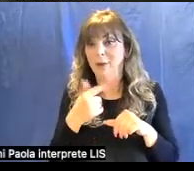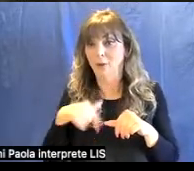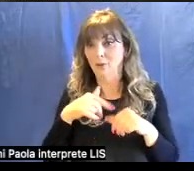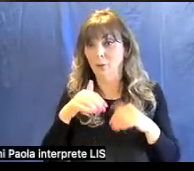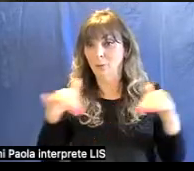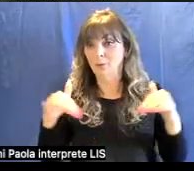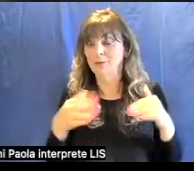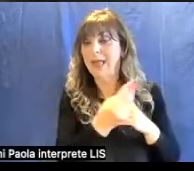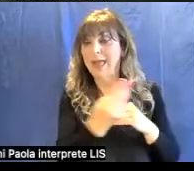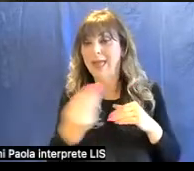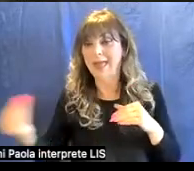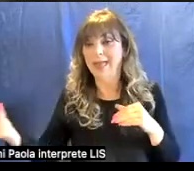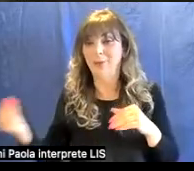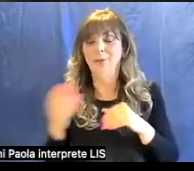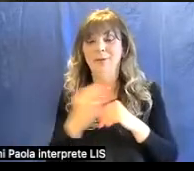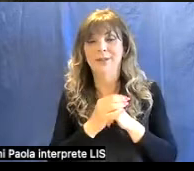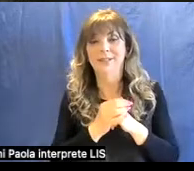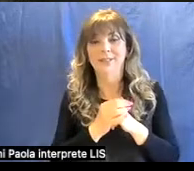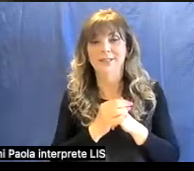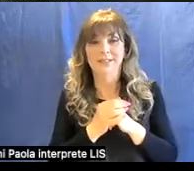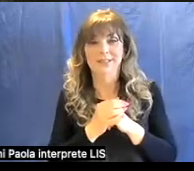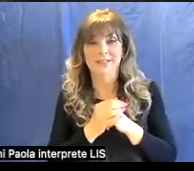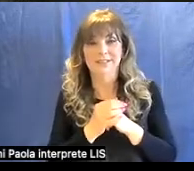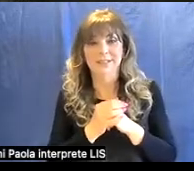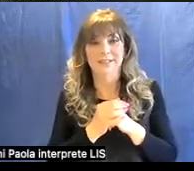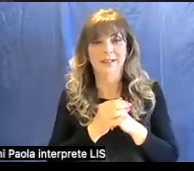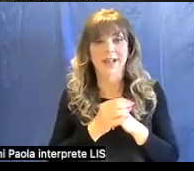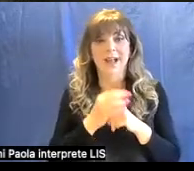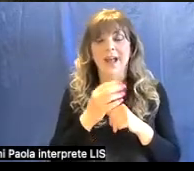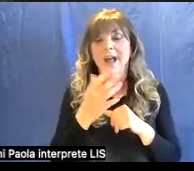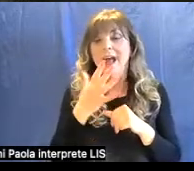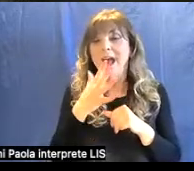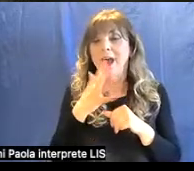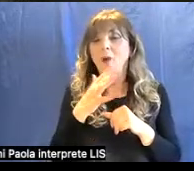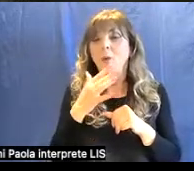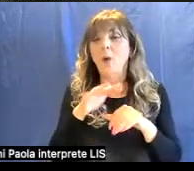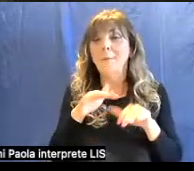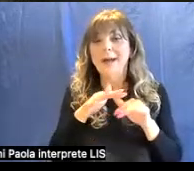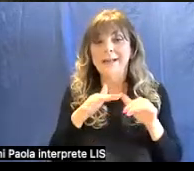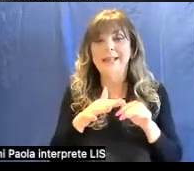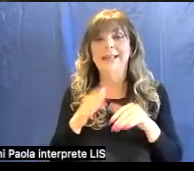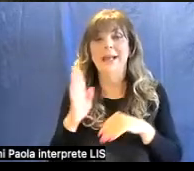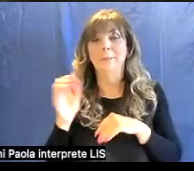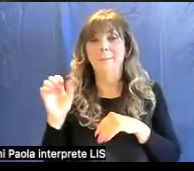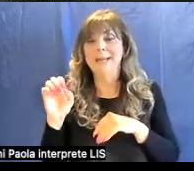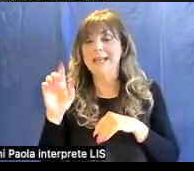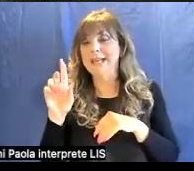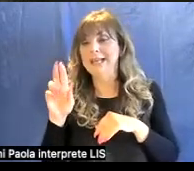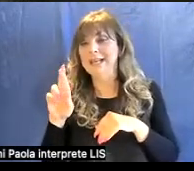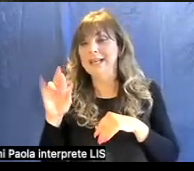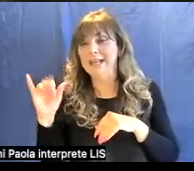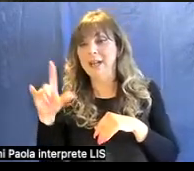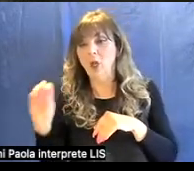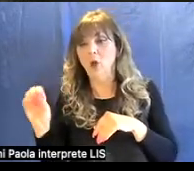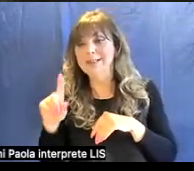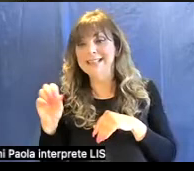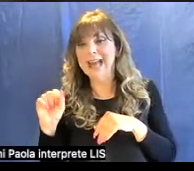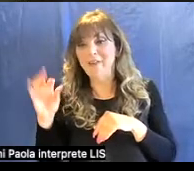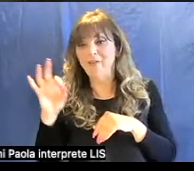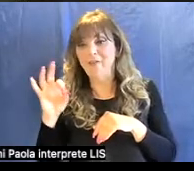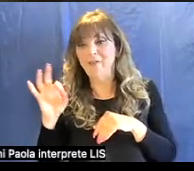Museo di Mineralogia, tra cui appunto una comarina, una varietà di berillo, uno zaffero, un